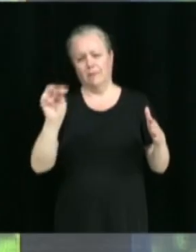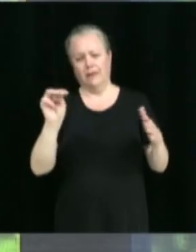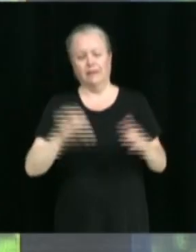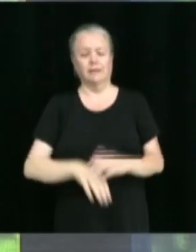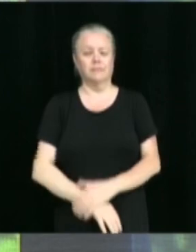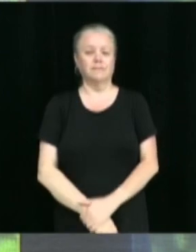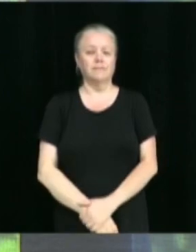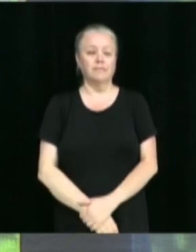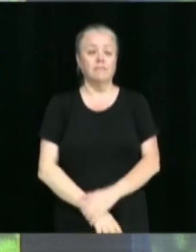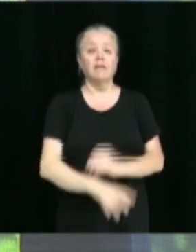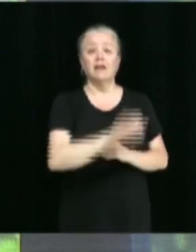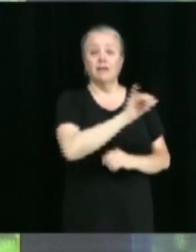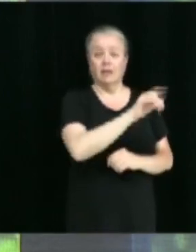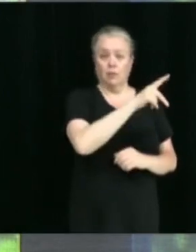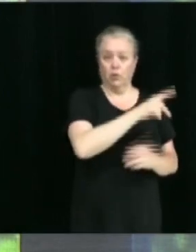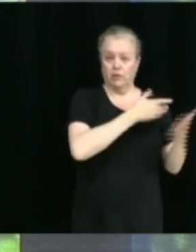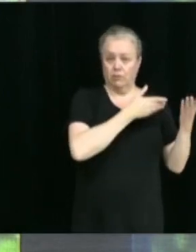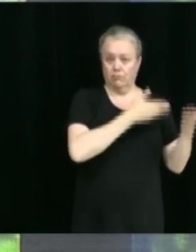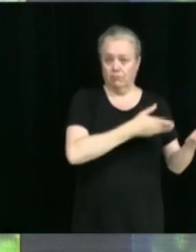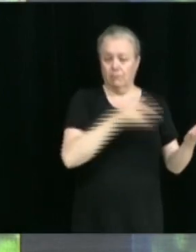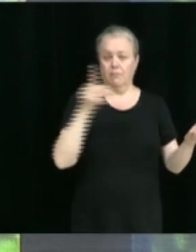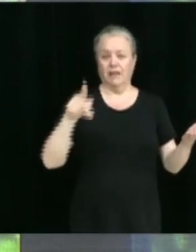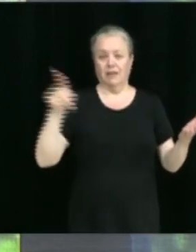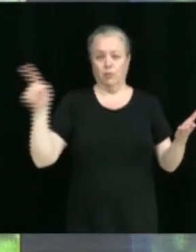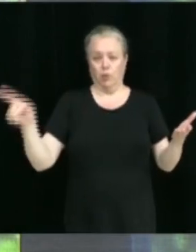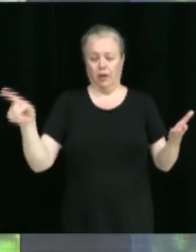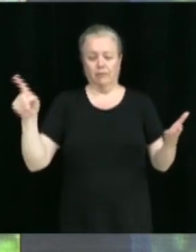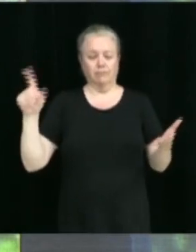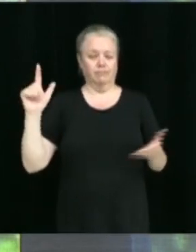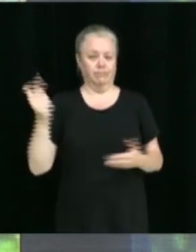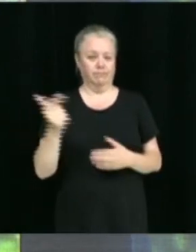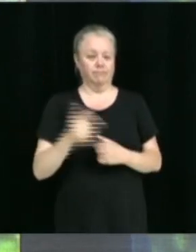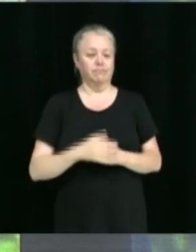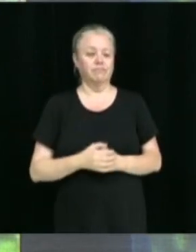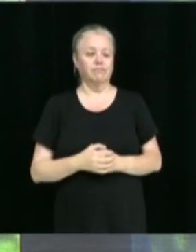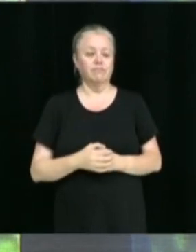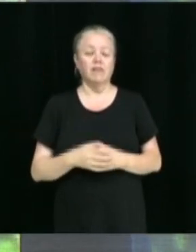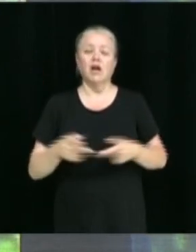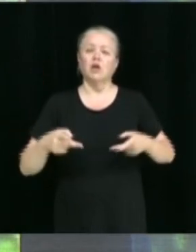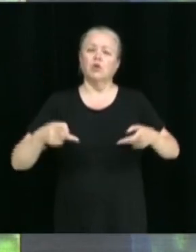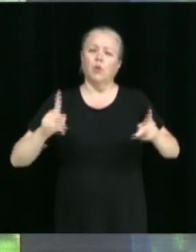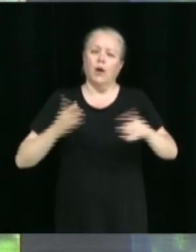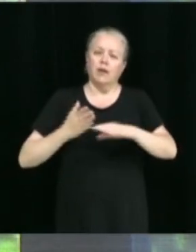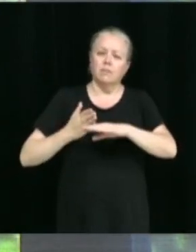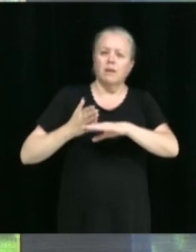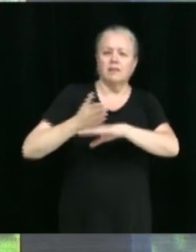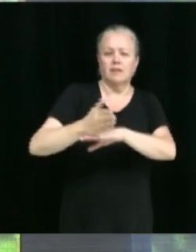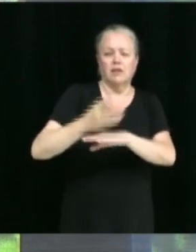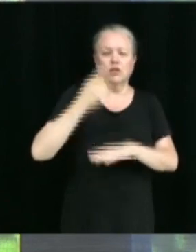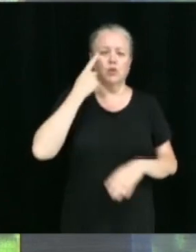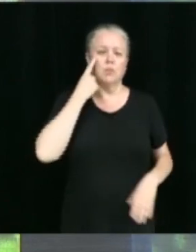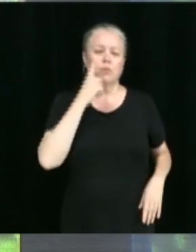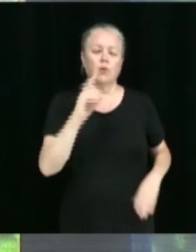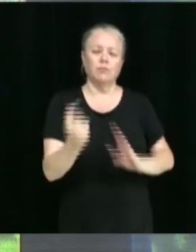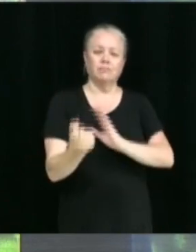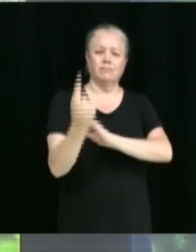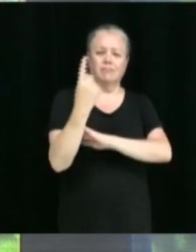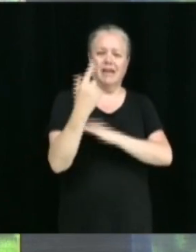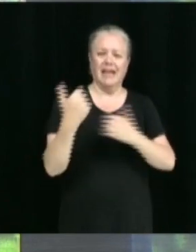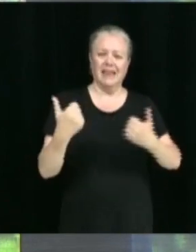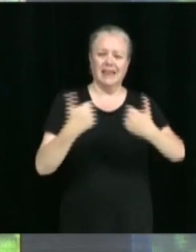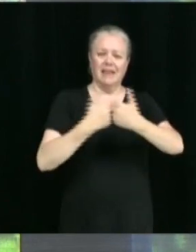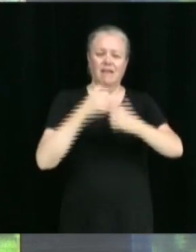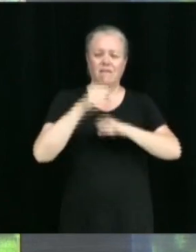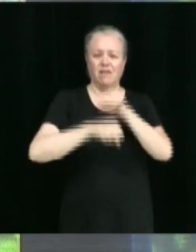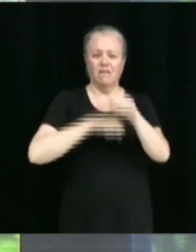Yannick Poisson, Patrick Paulin. Autorisation d'un droit de passage dans le cadre de l'événement Défi vélo 2024 de la Maison